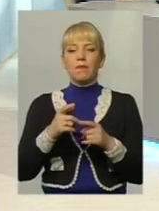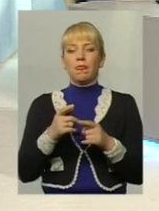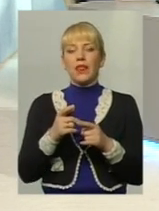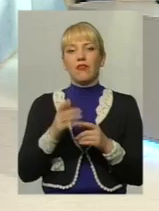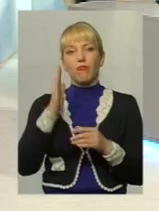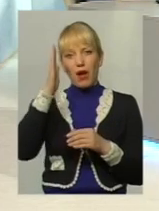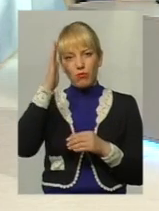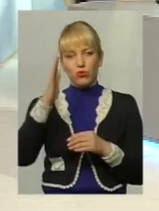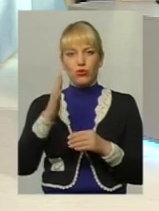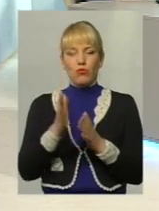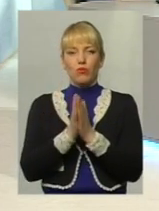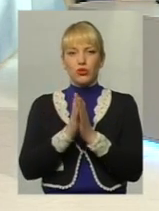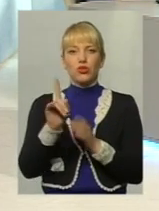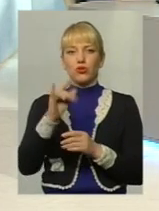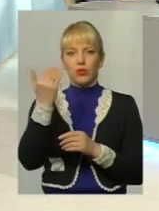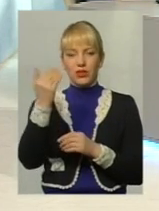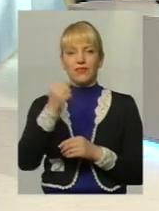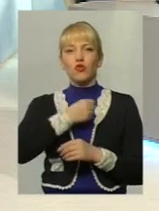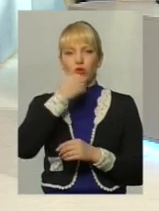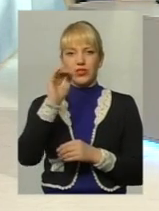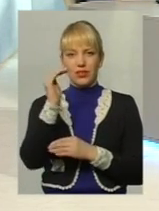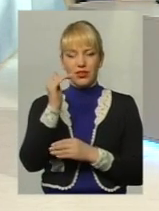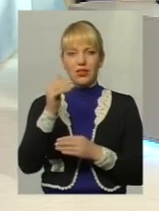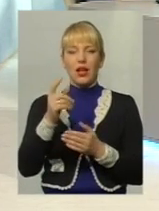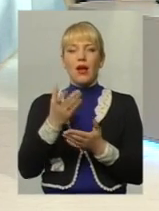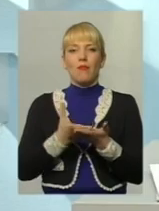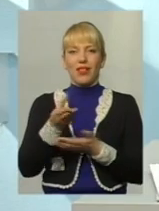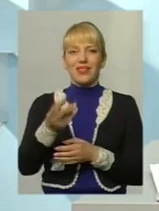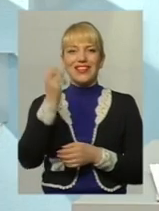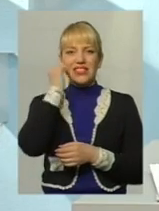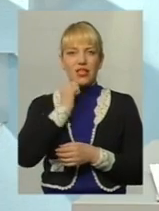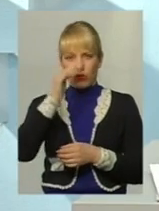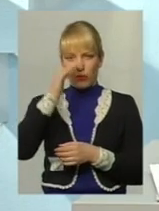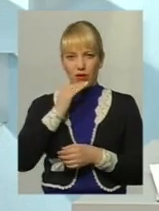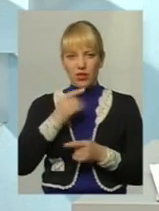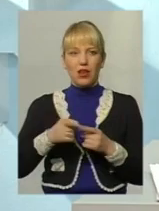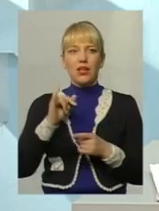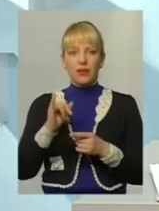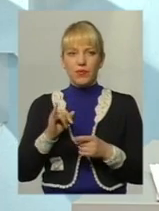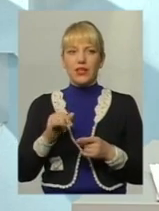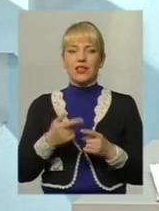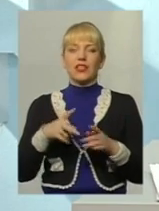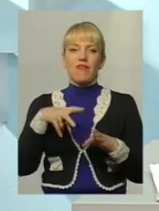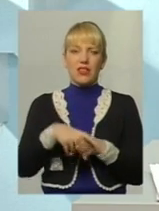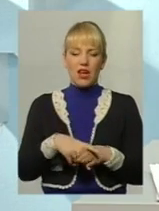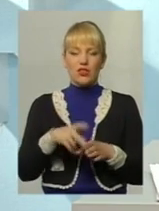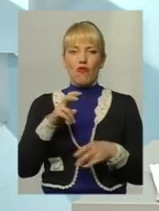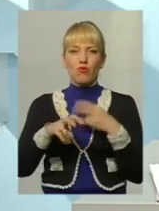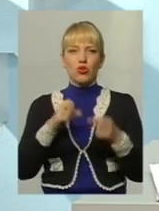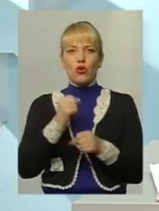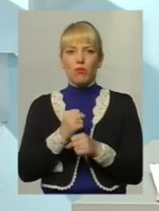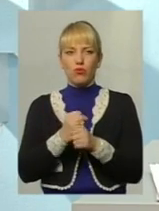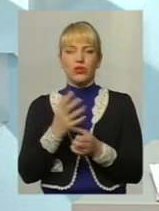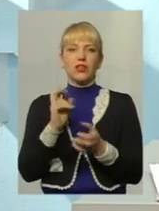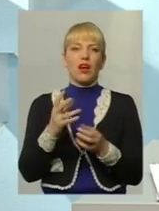дитини в майбутньому. Тому амплітуда реалізації прав жінкою надзвичайно велика, але через завантаженість в пошуках роботи,